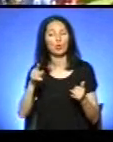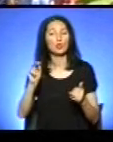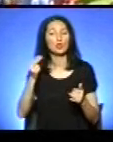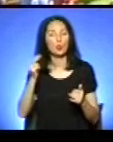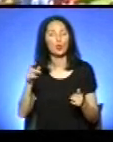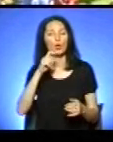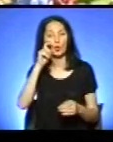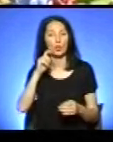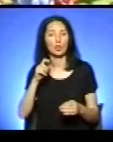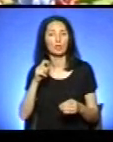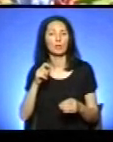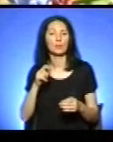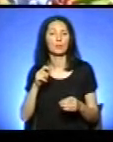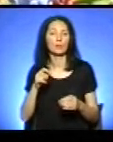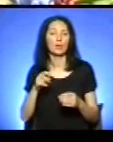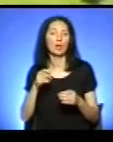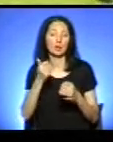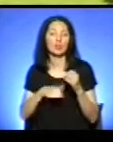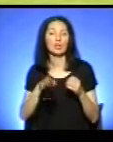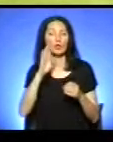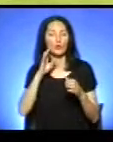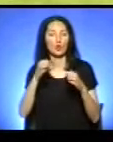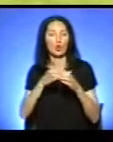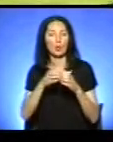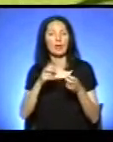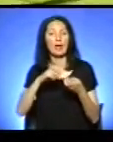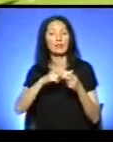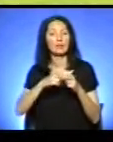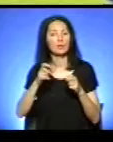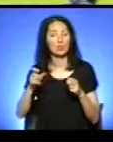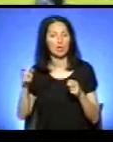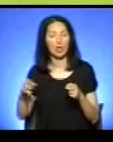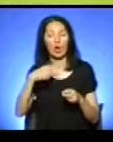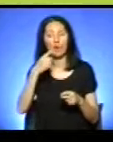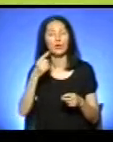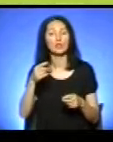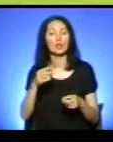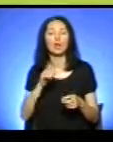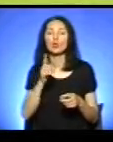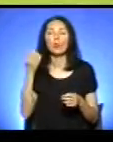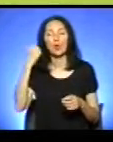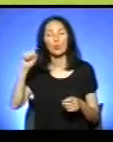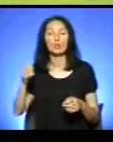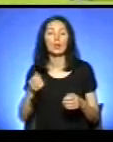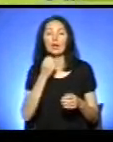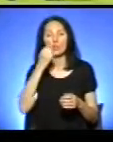України, Ю-16, серед дівочих команд. Франківчанки кажуть, перемогли завдяки хорошій командній грі.